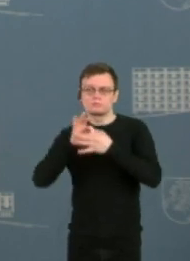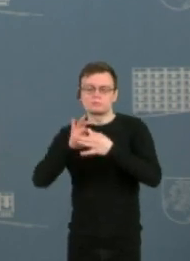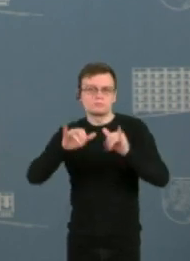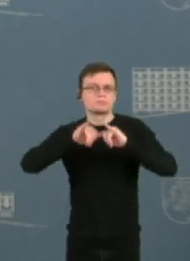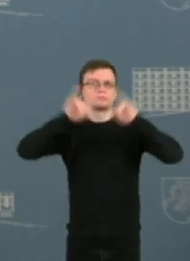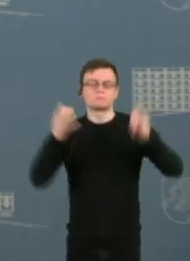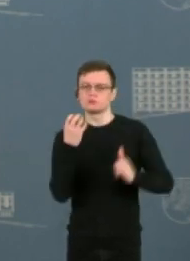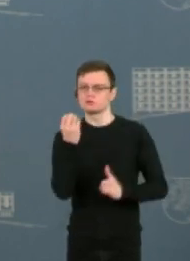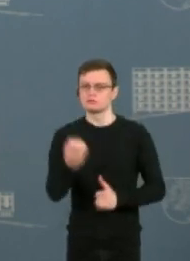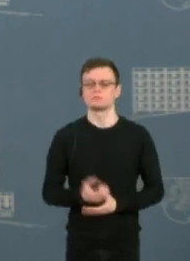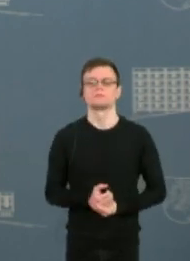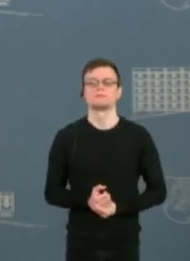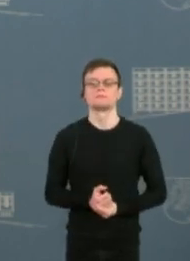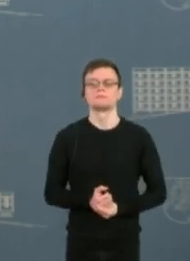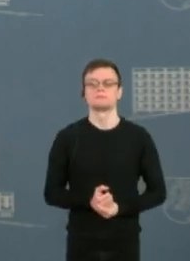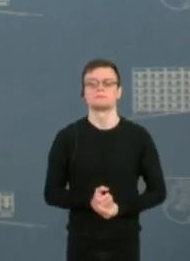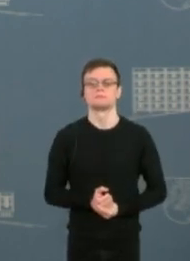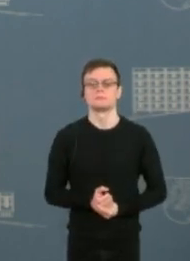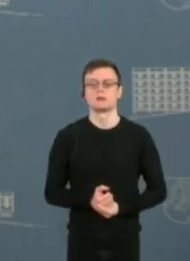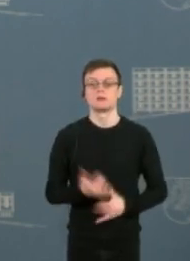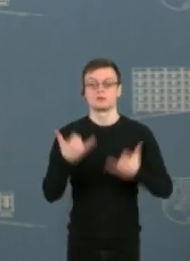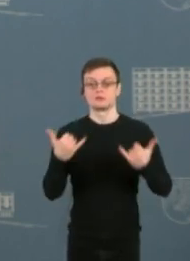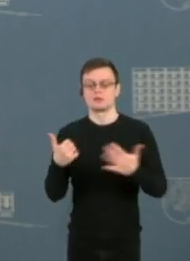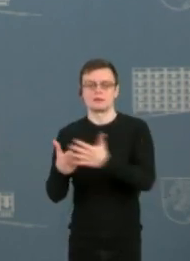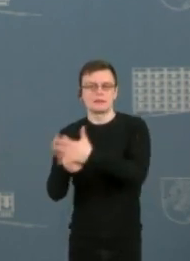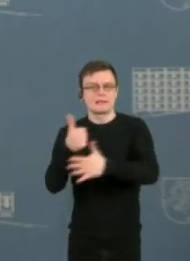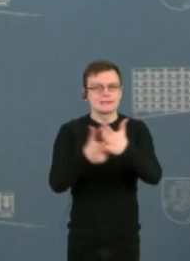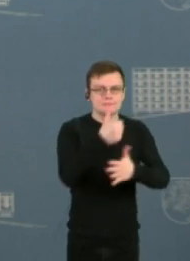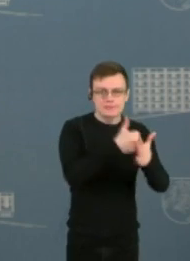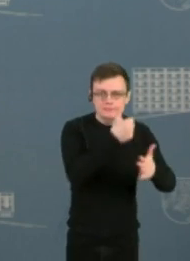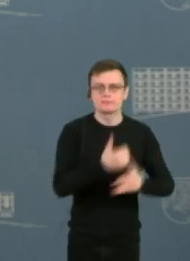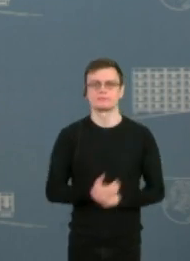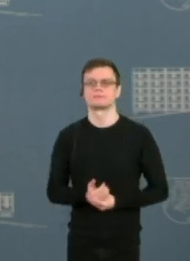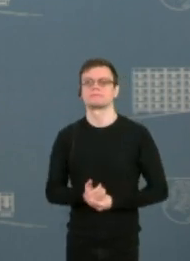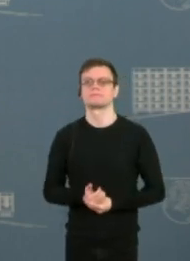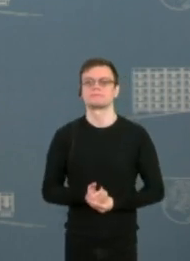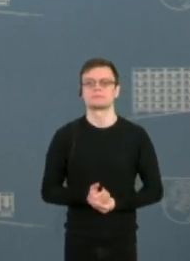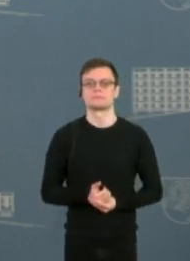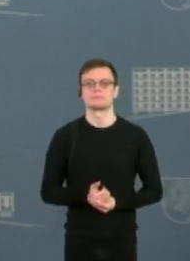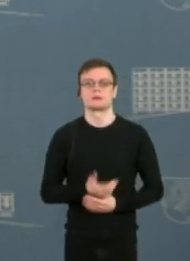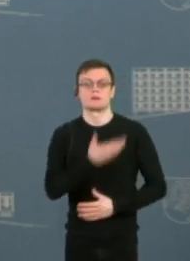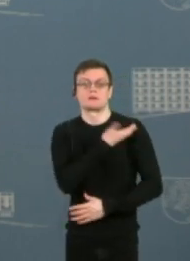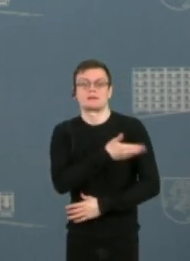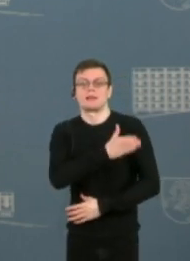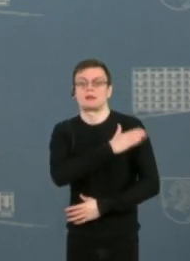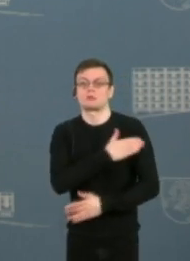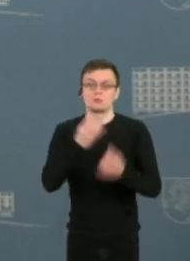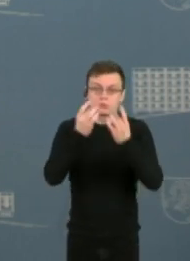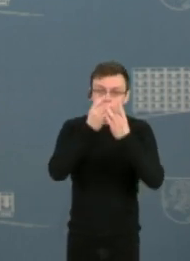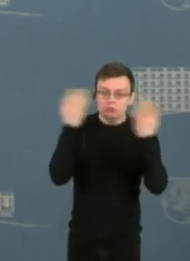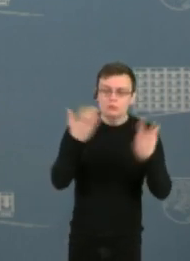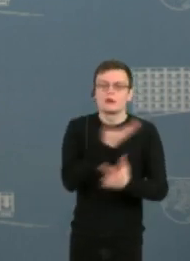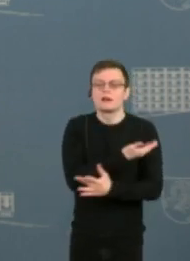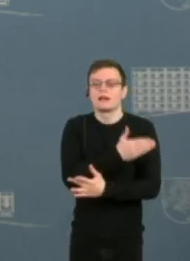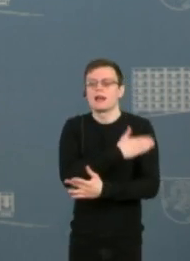Šiandien gerbamieji lankų kultūrai lankams